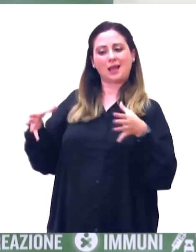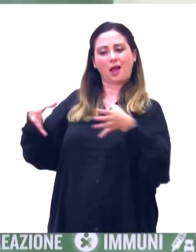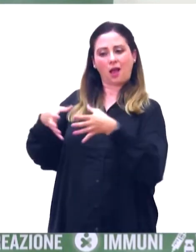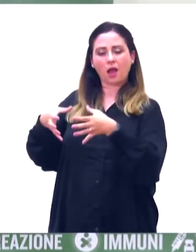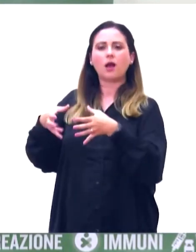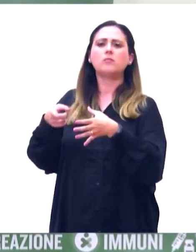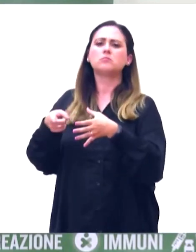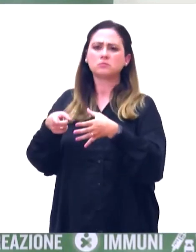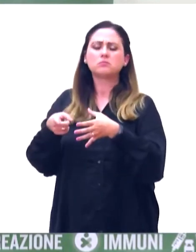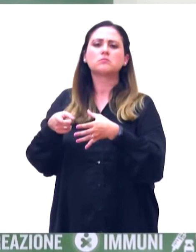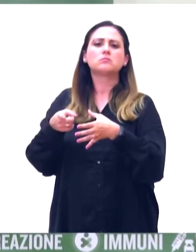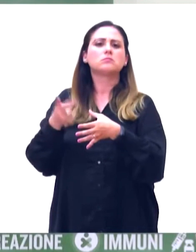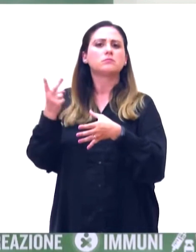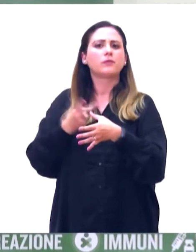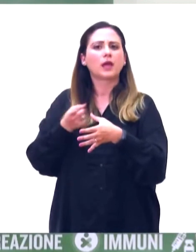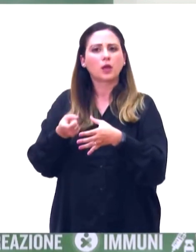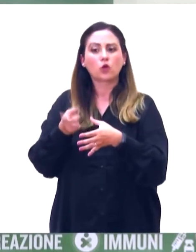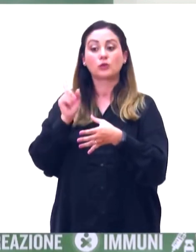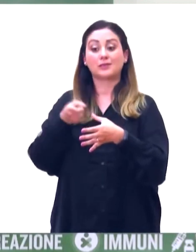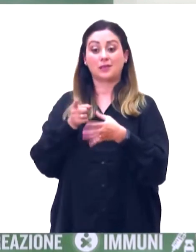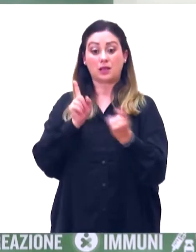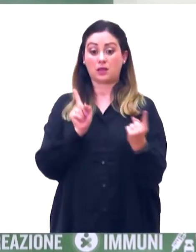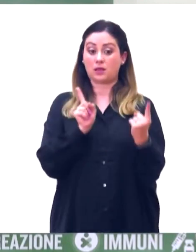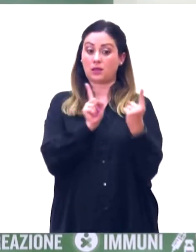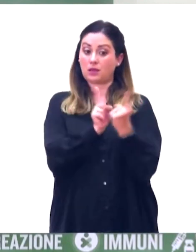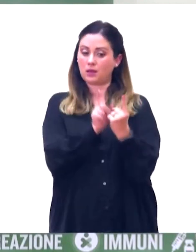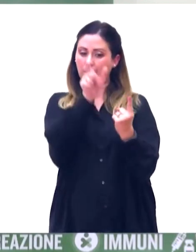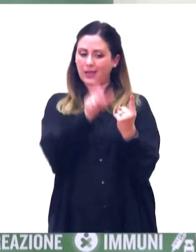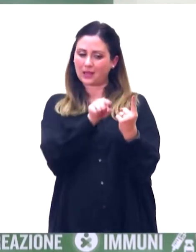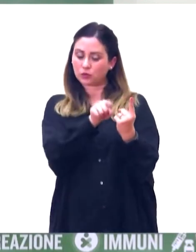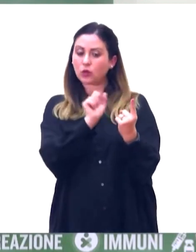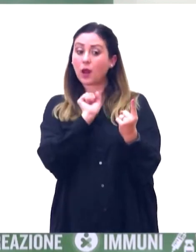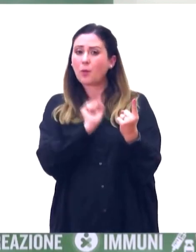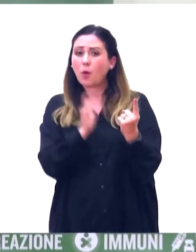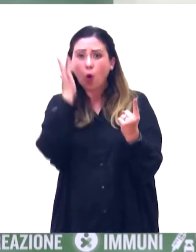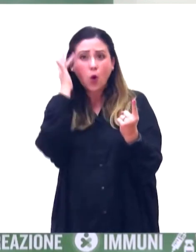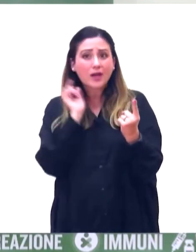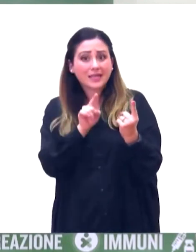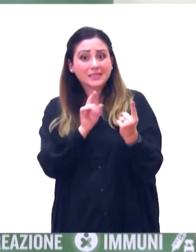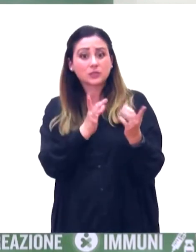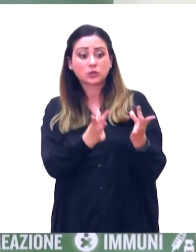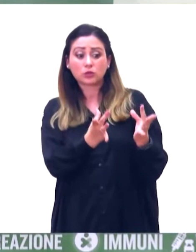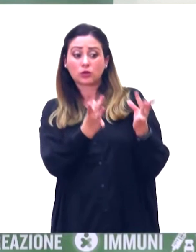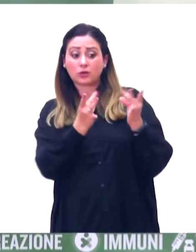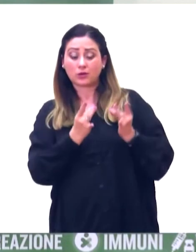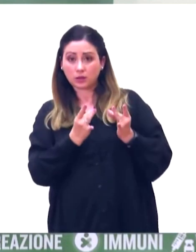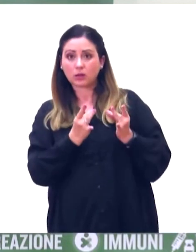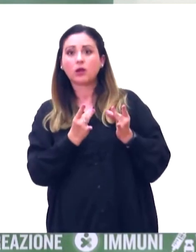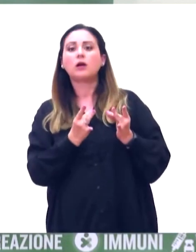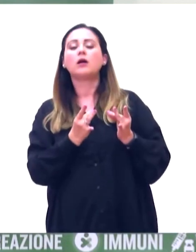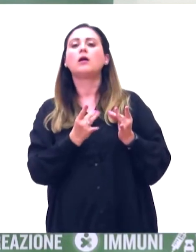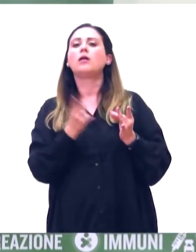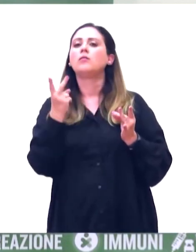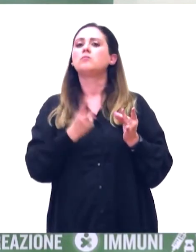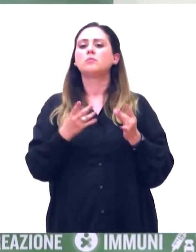fare in modo che quando incontriamo una persona potenzialmente positiva che può trasmettere, incontri la